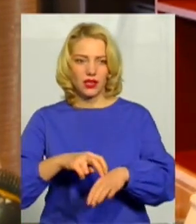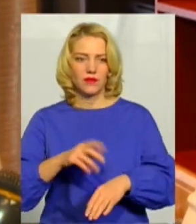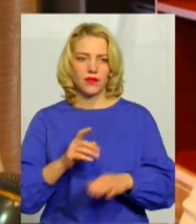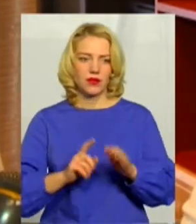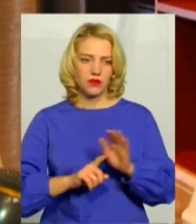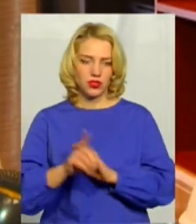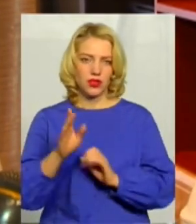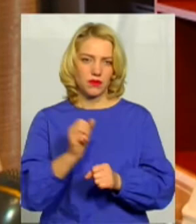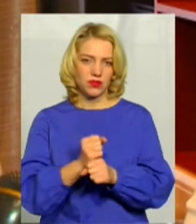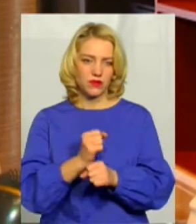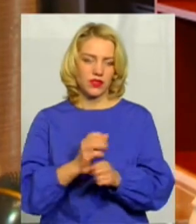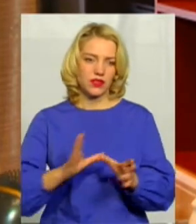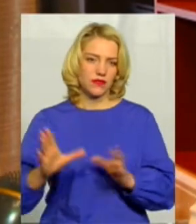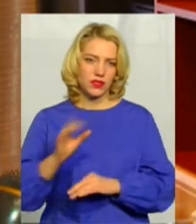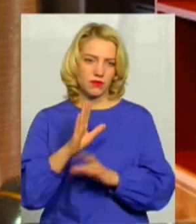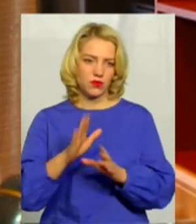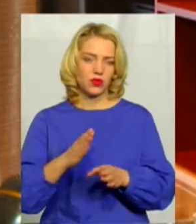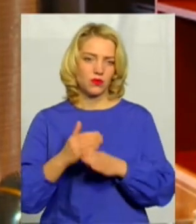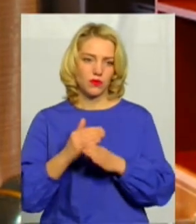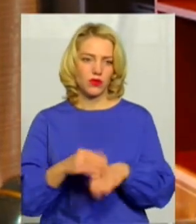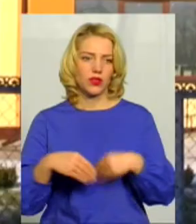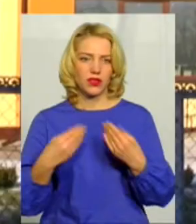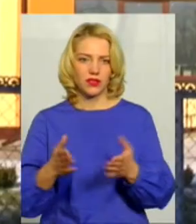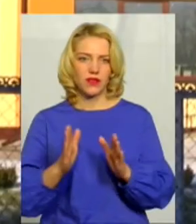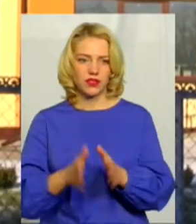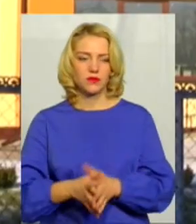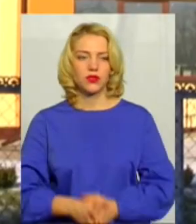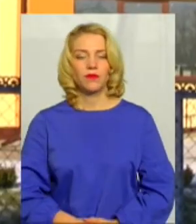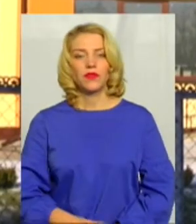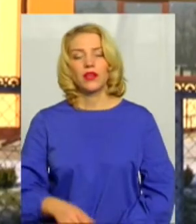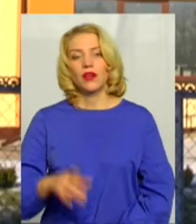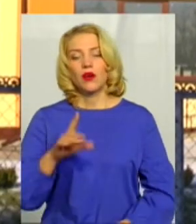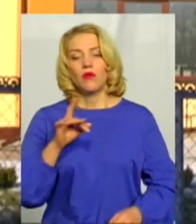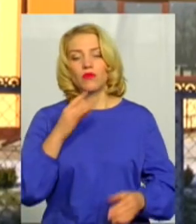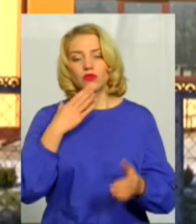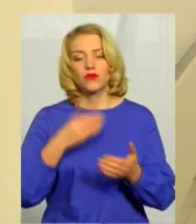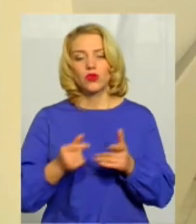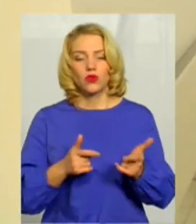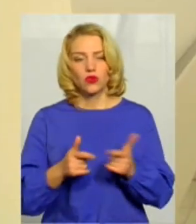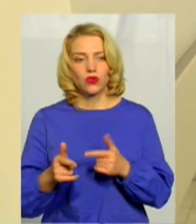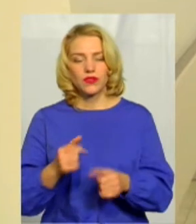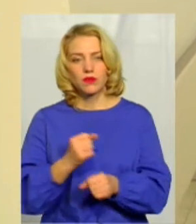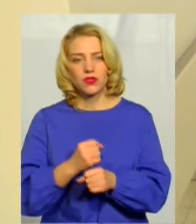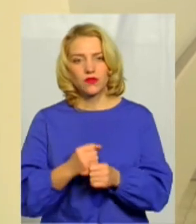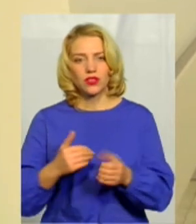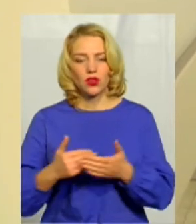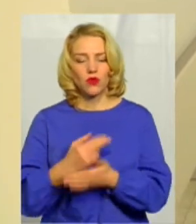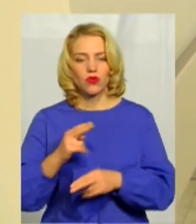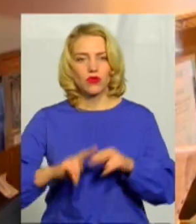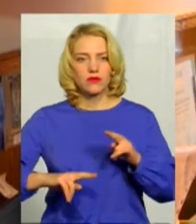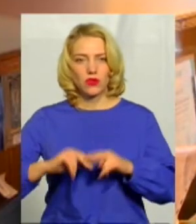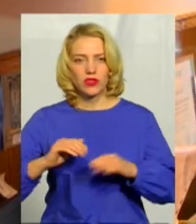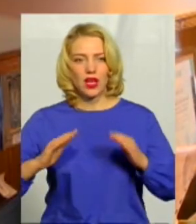що все запрацює і допомога буде надаватись. Про свою готовність працювати у новозведеній амбулаторії села Пільний